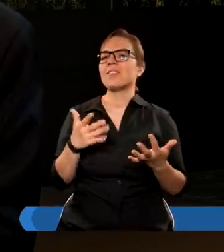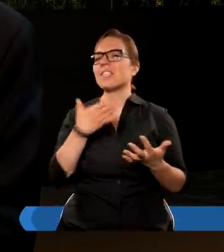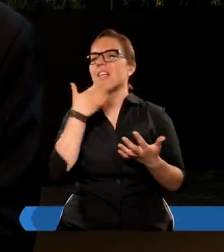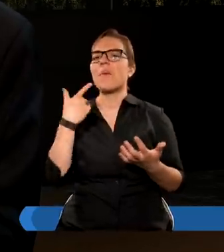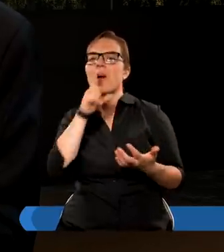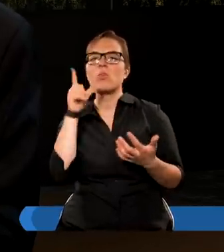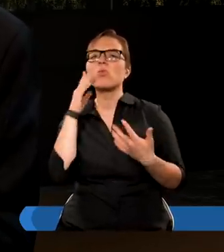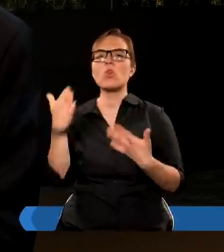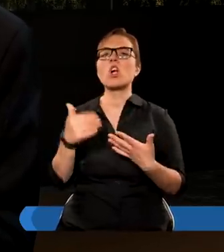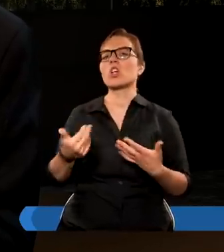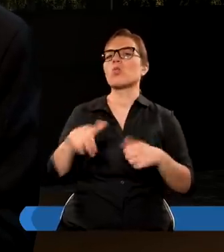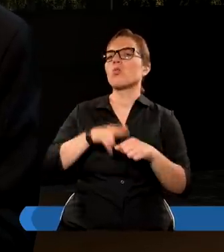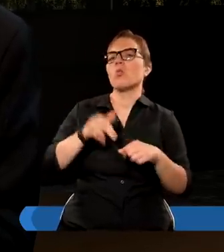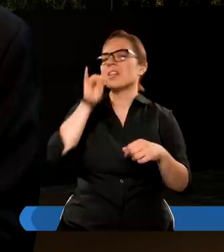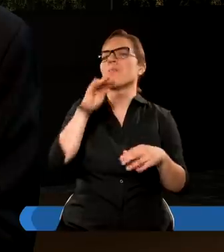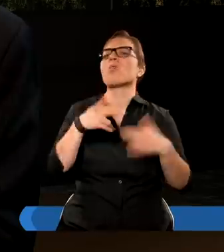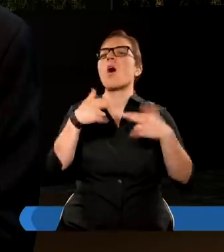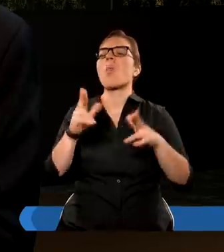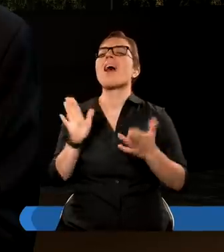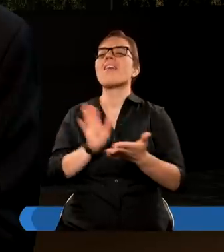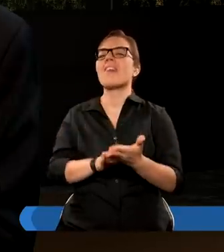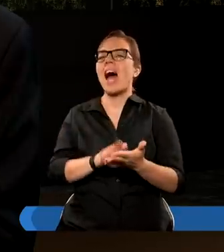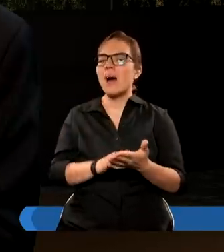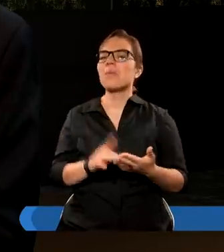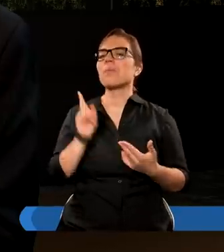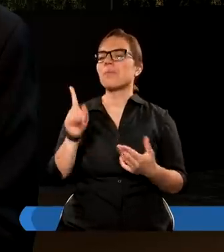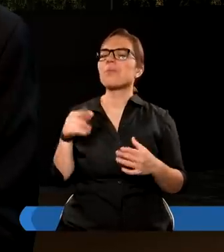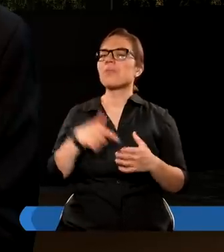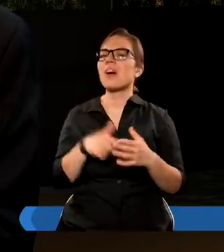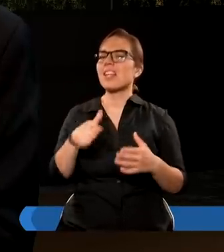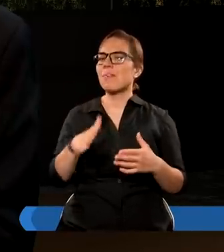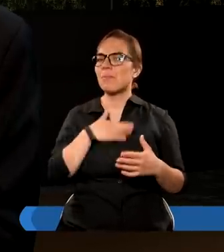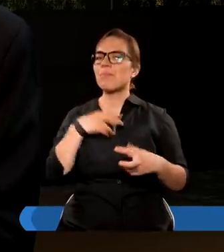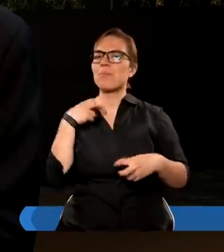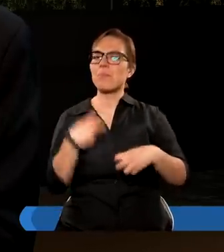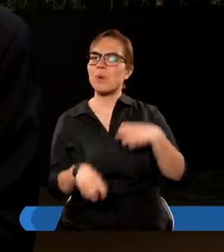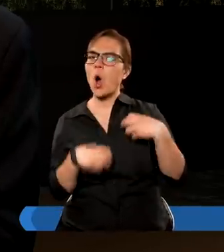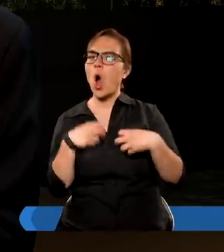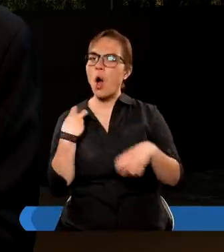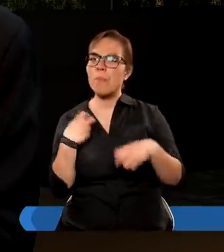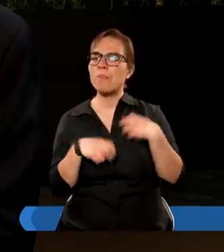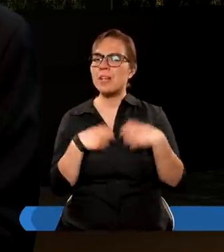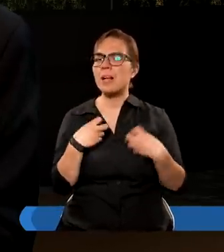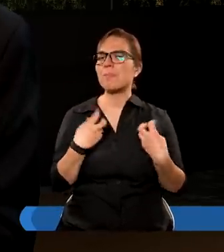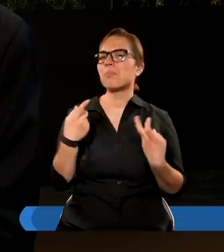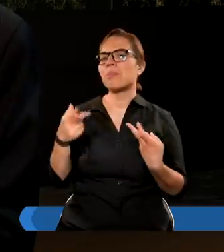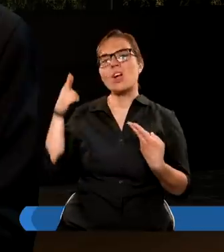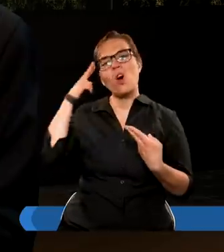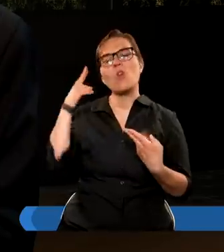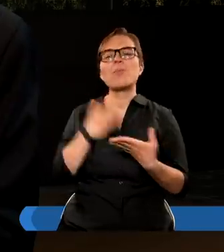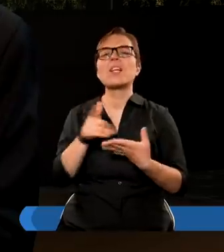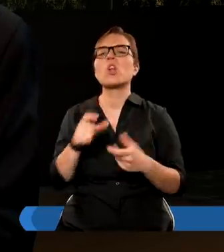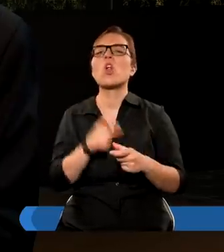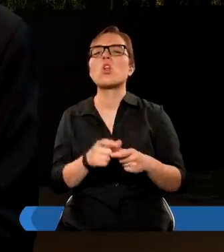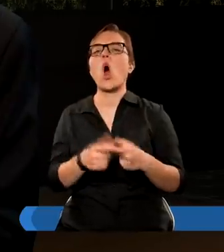nie ma ludzi godnych, którym można by oddać chwałę. I z tym możemy mieć problem, kiedy co rozumiemy przez pod